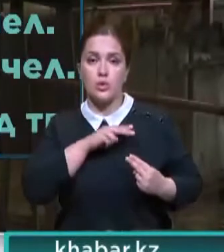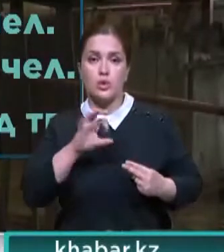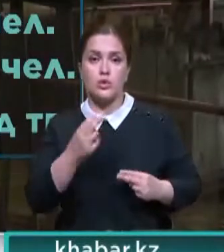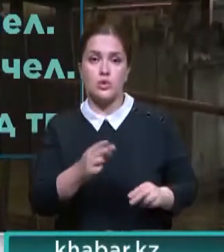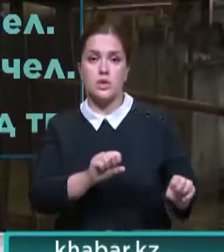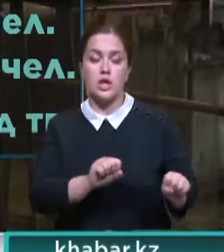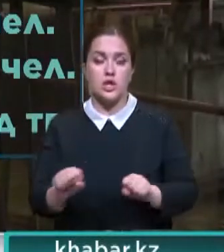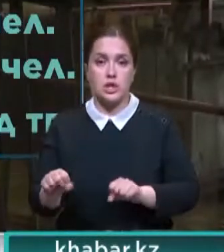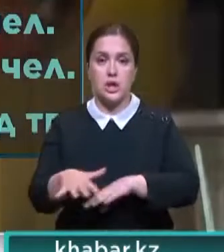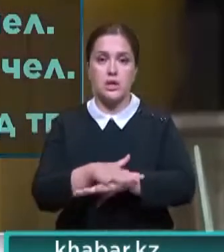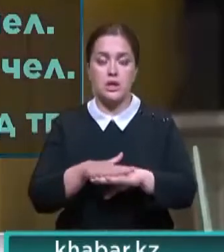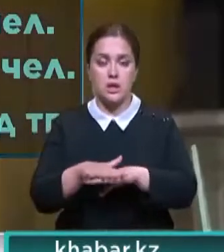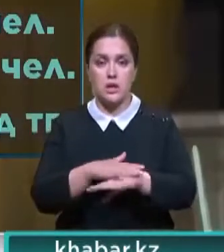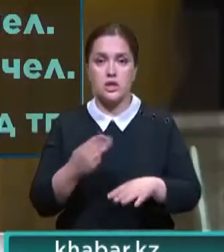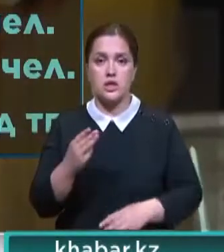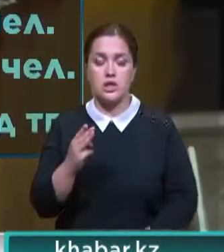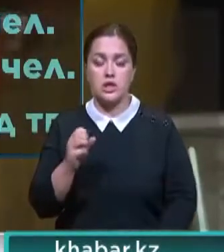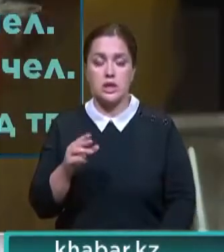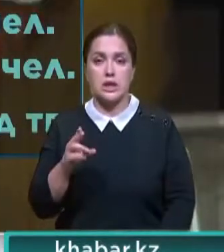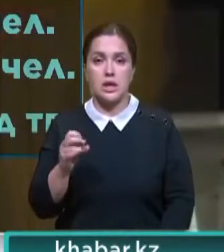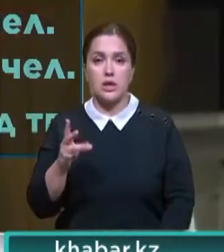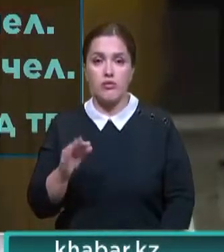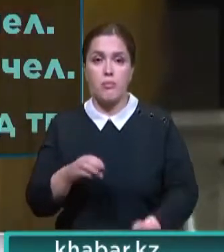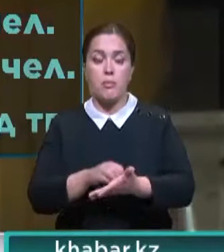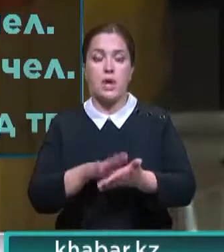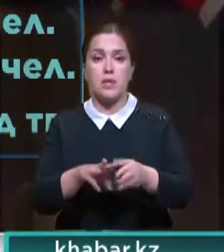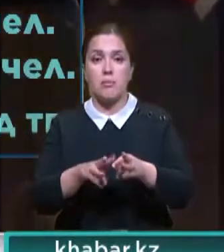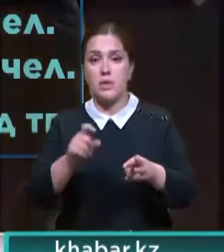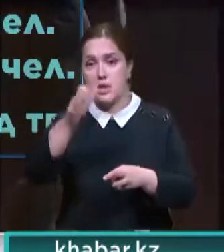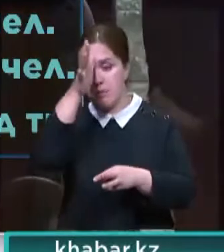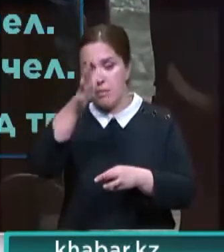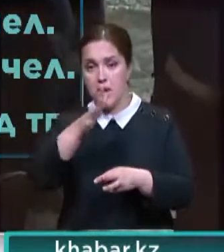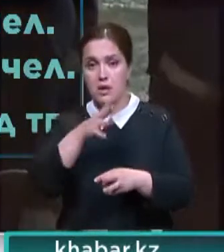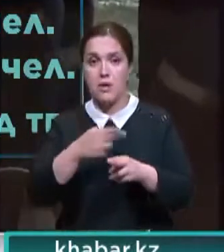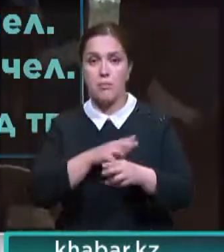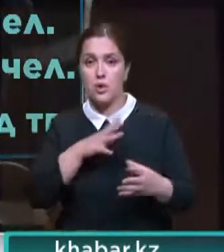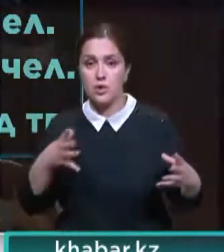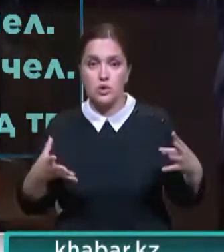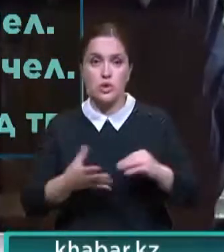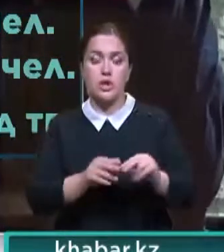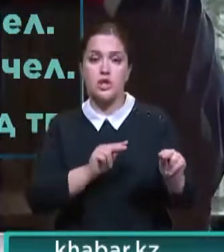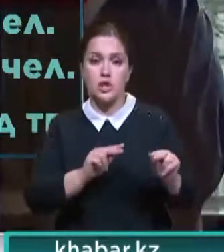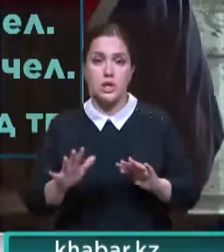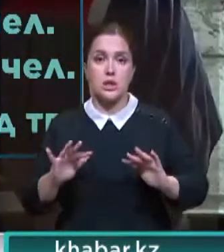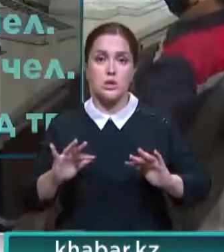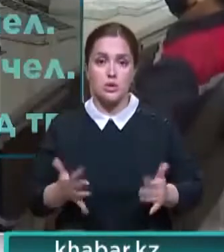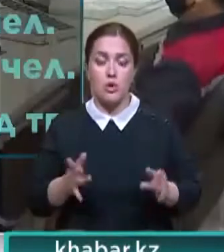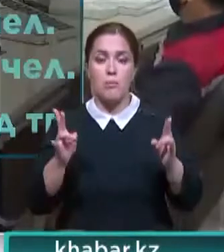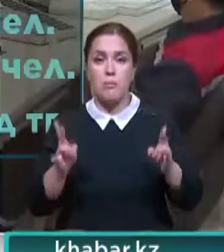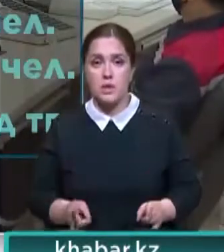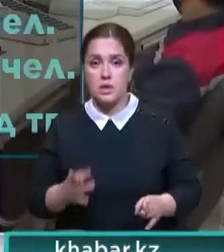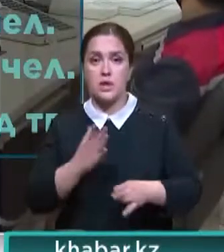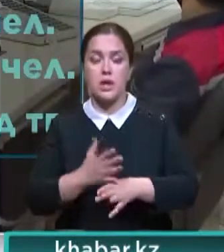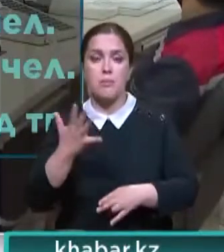соцзащиты населения Сирик Шапкенов. По данным министра за пять месяцев этого года в результате несчастных случаев пострадали больше